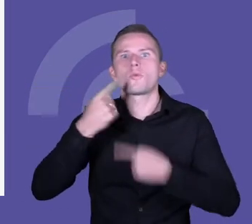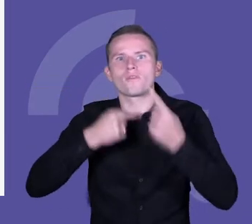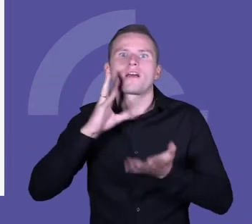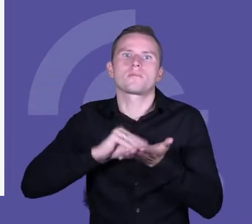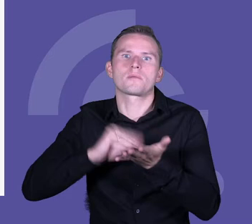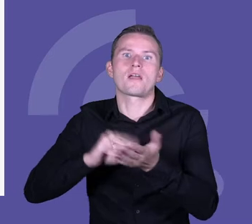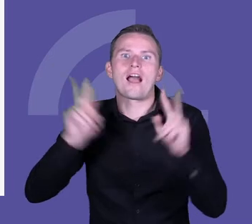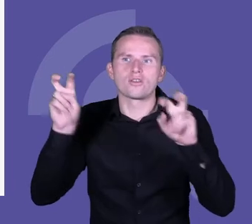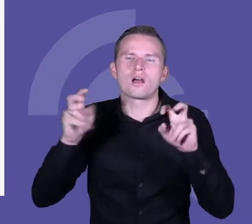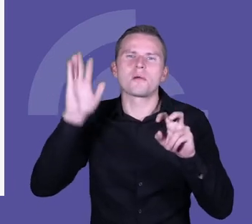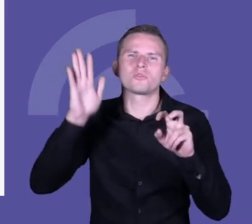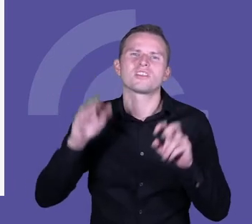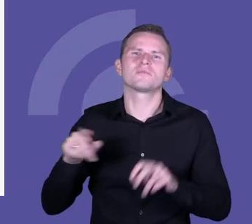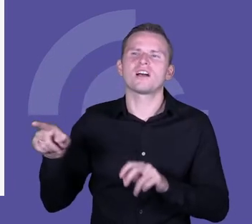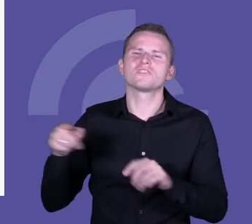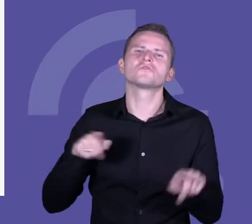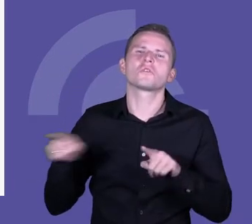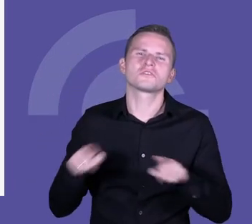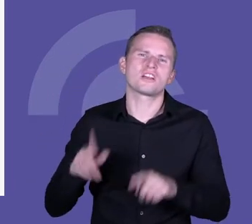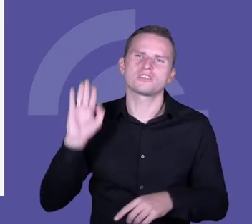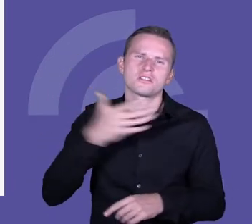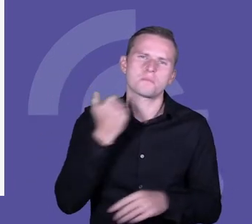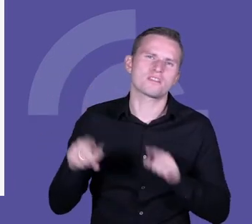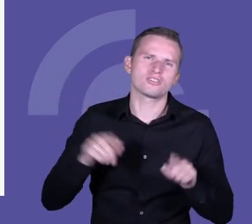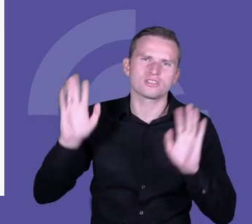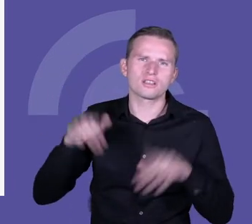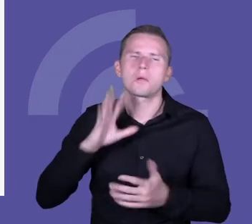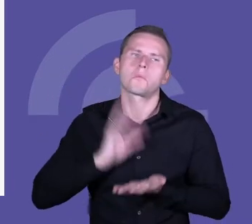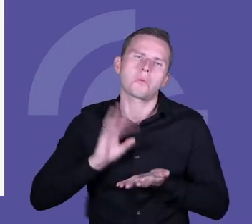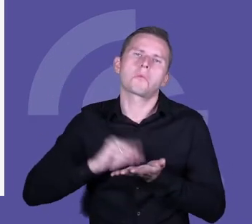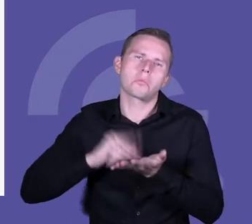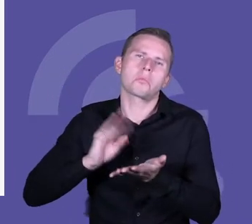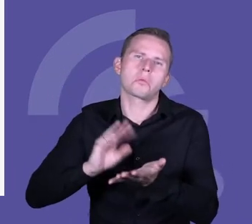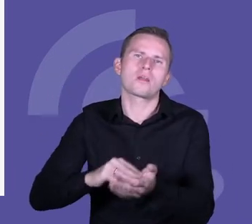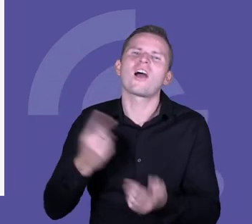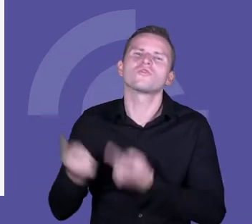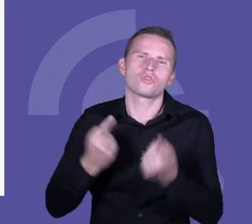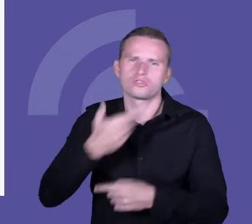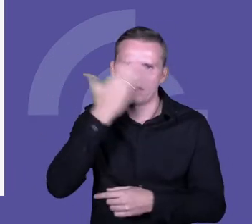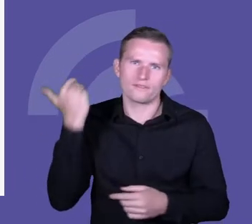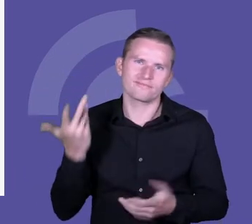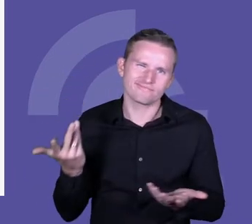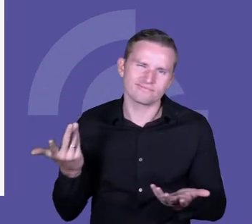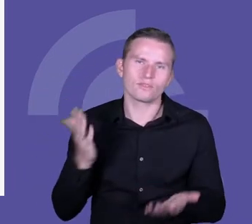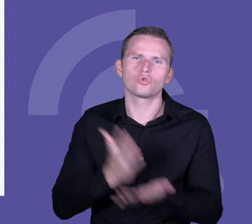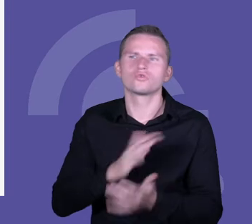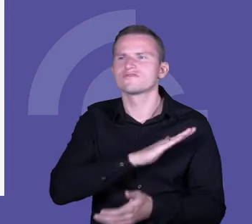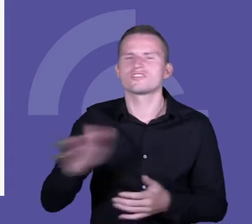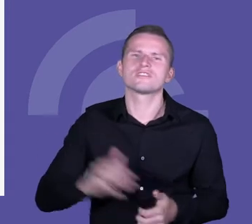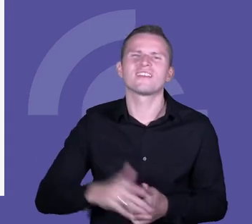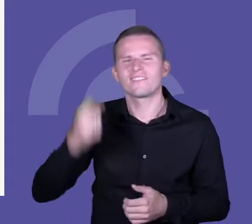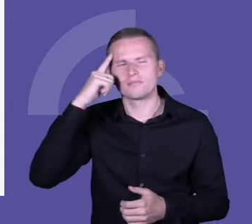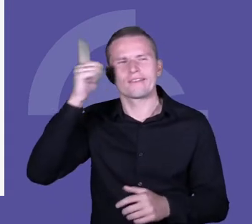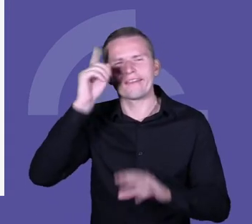zgadzają, a w pewnym momencie wszyscy mówią, my to tak ciągle powtarzamy, a już tak naprawdę w pewnym momencie nie wiemy, o co nam chodzi, bo to już jest tak oczywiste i tak